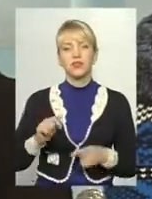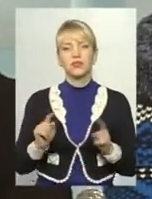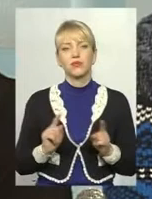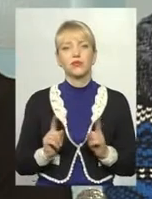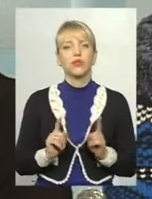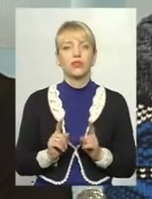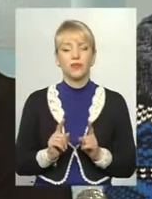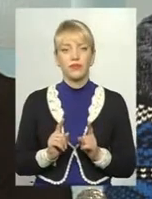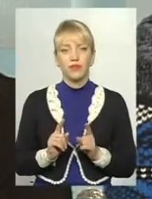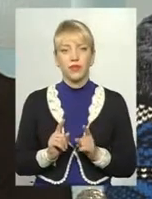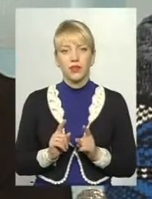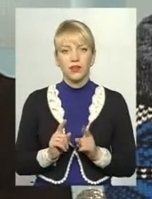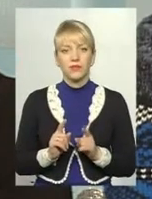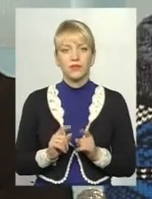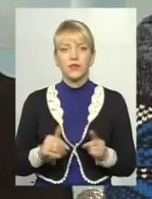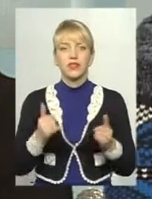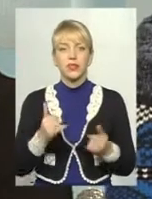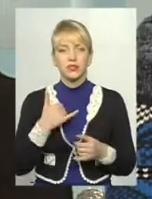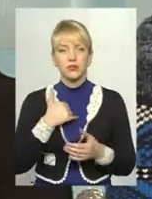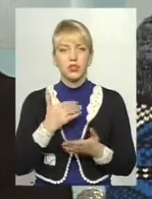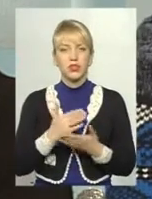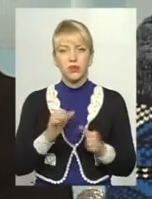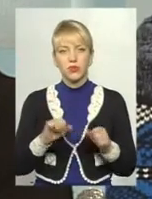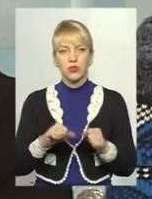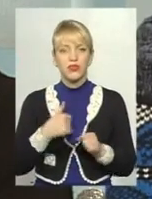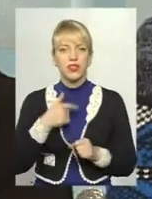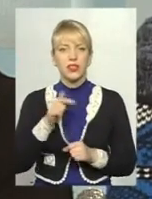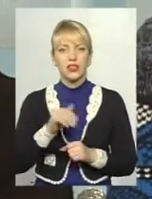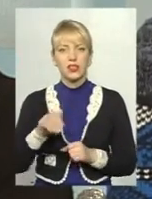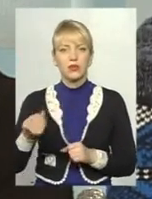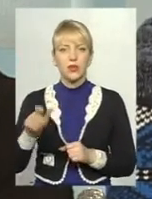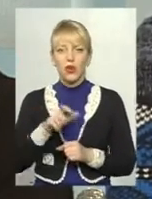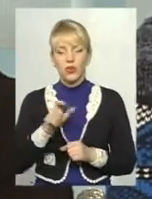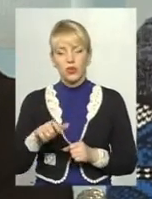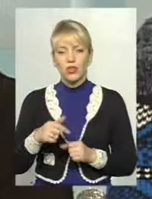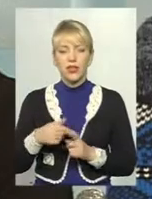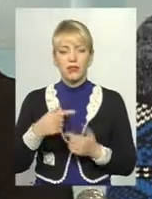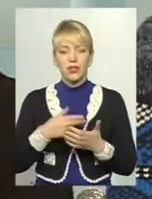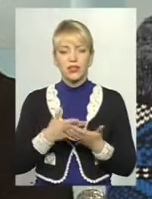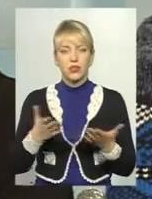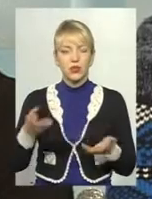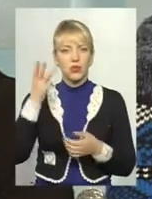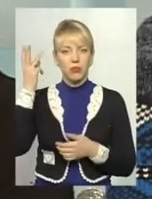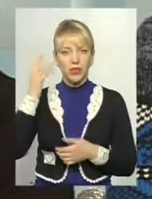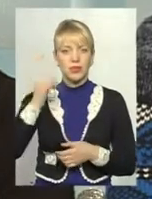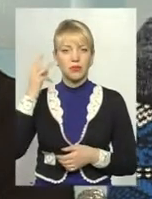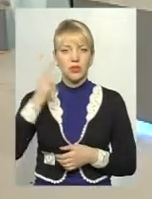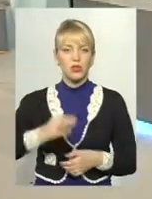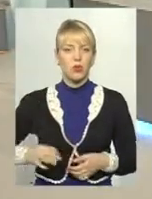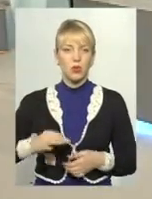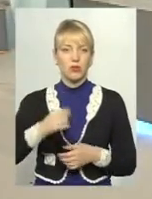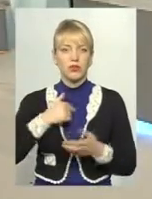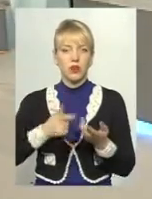зараз в мене є можливість, я тисячам людей презентую як Хмельницький, так і Хмельницький область. Причому я